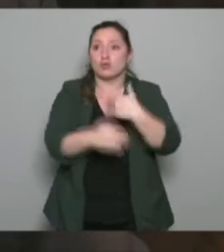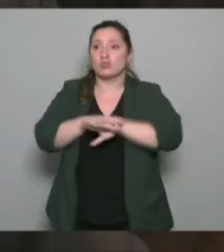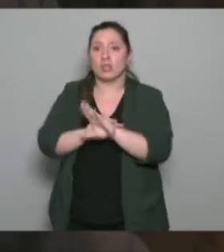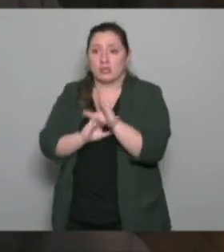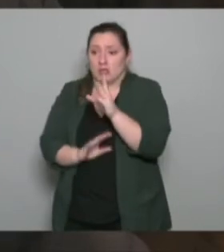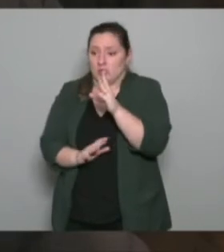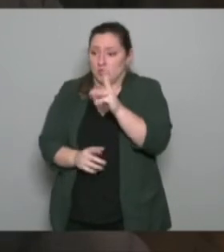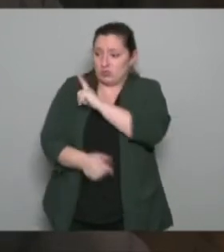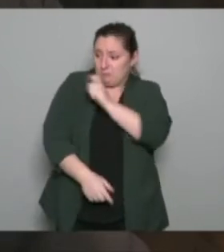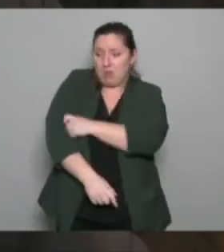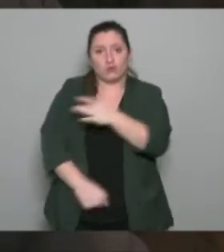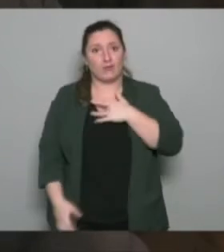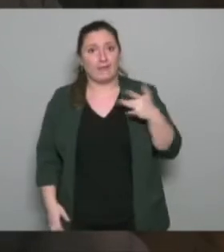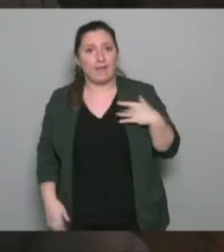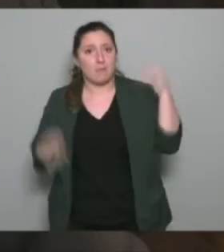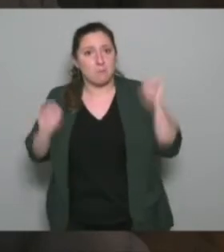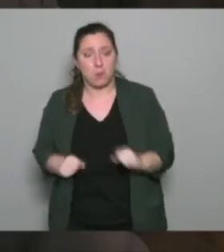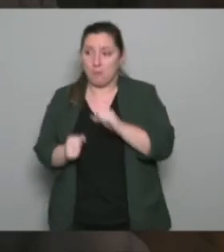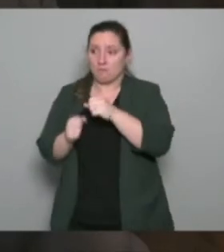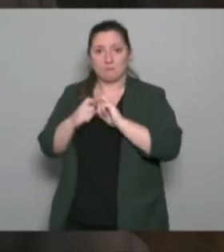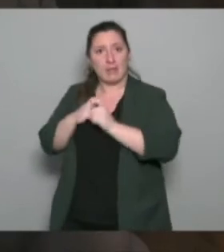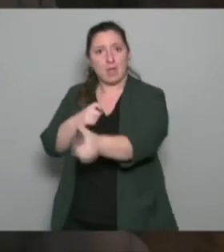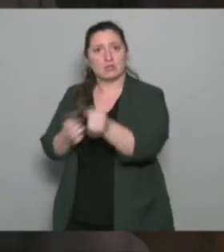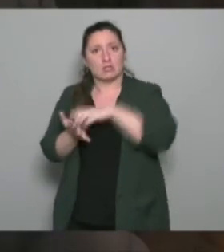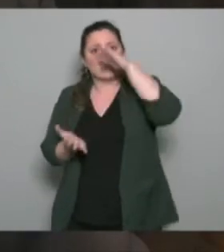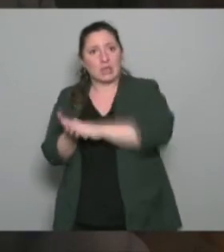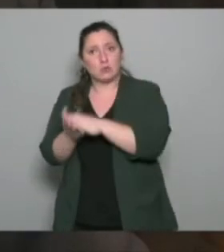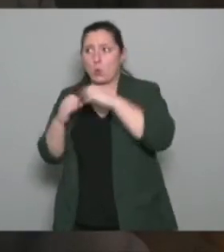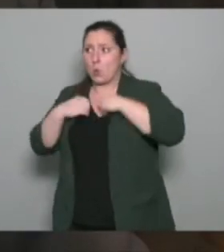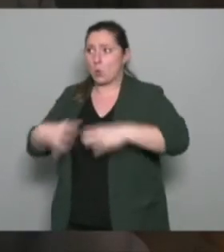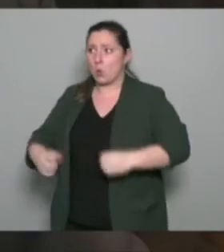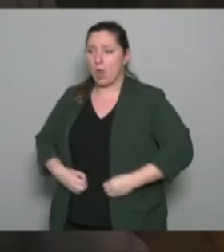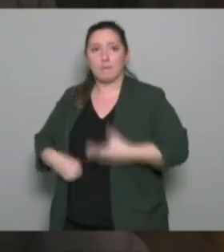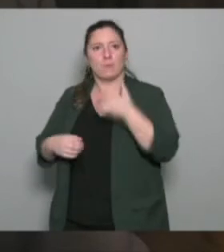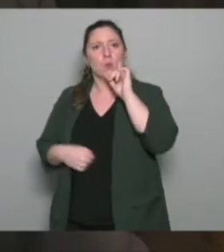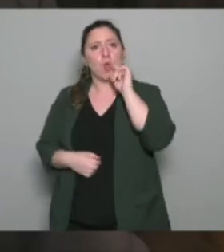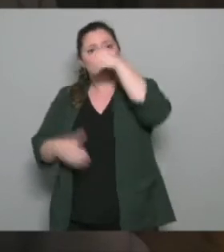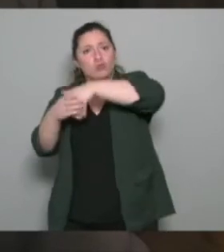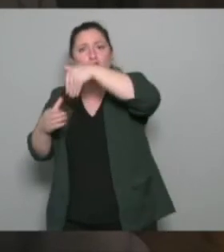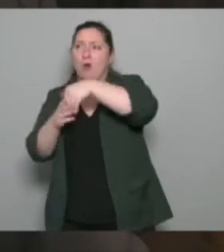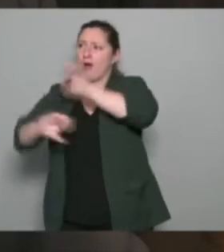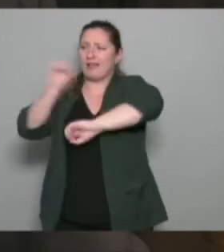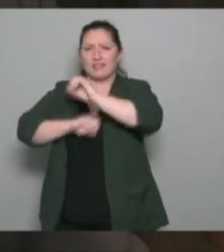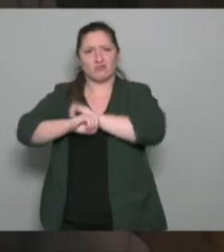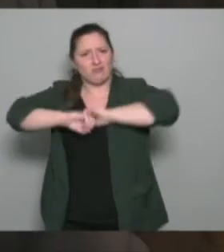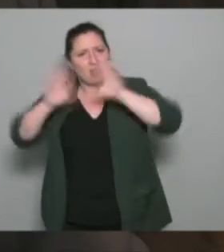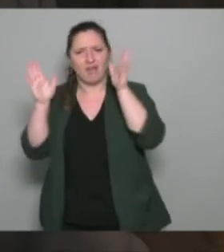du sport santé à faire une démarche d'inscription vers un club c'est structuré c'est aussi ça garantit aussi